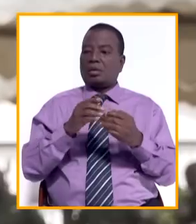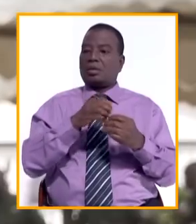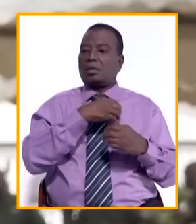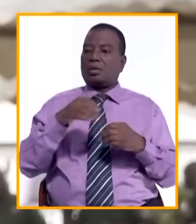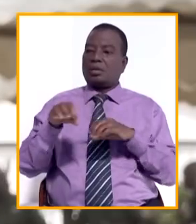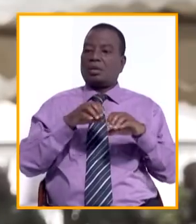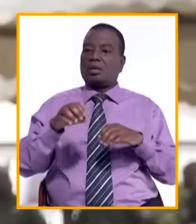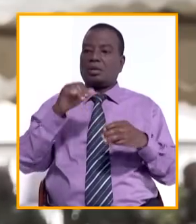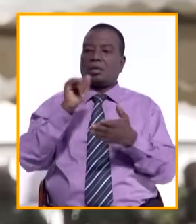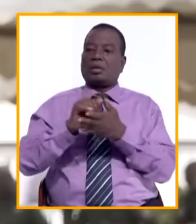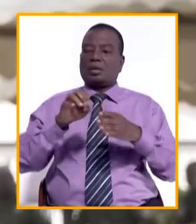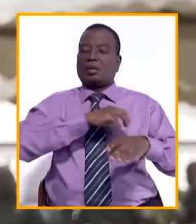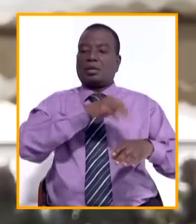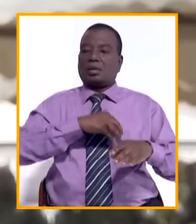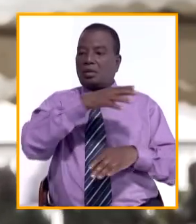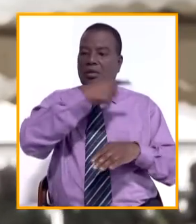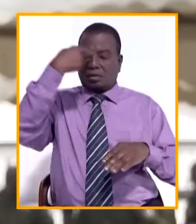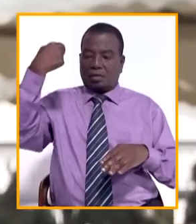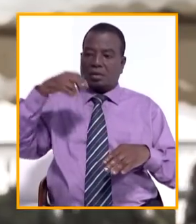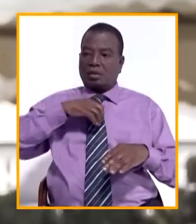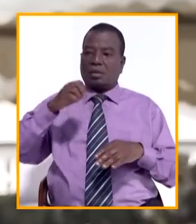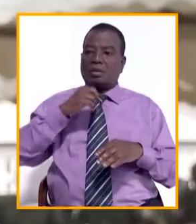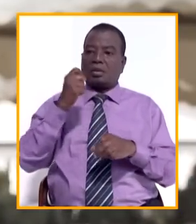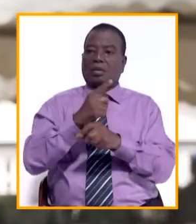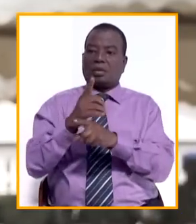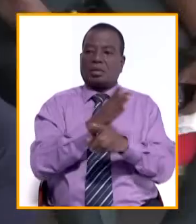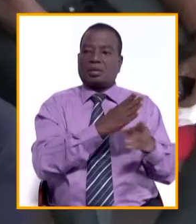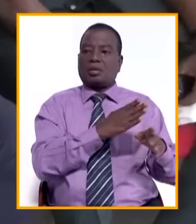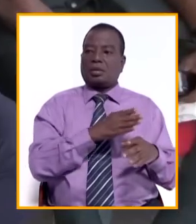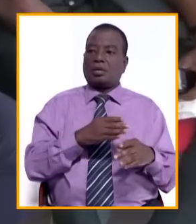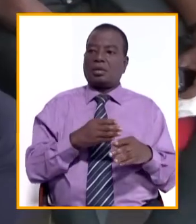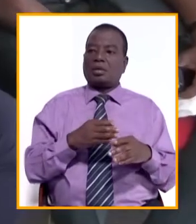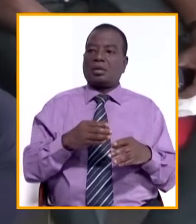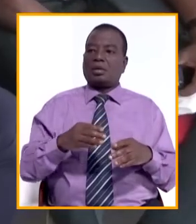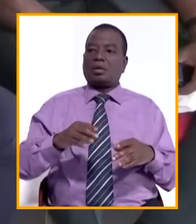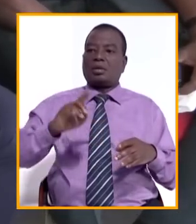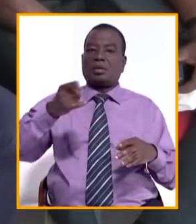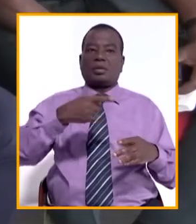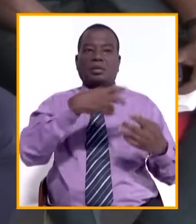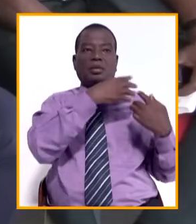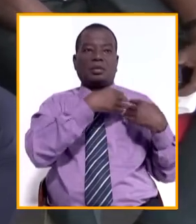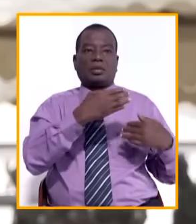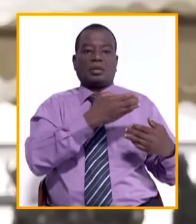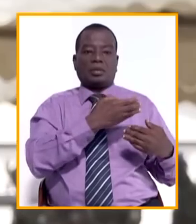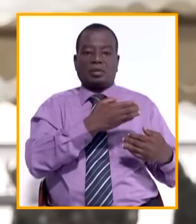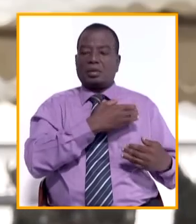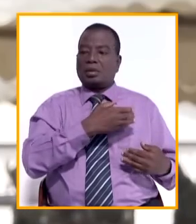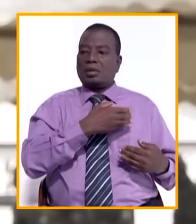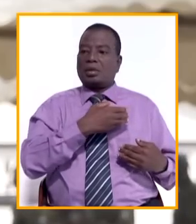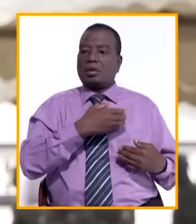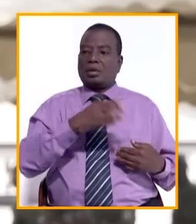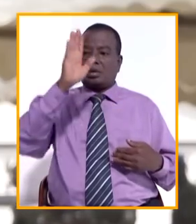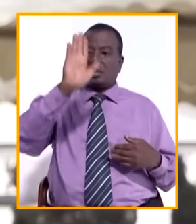pu réaliser cette mission parce que vous avez été préparés et bien préparés. Le chef d'état-major général des armées, Lassina Doumbia,